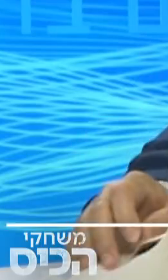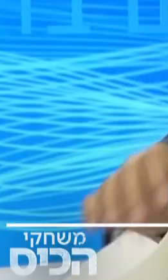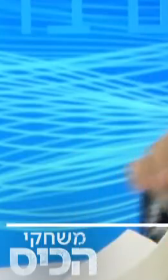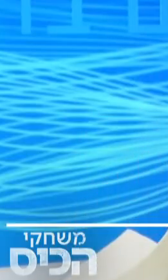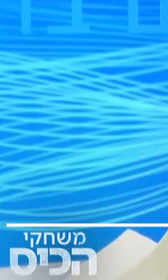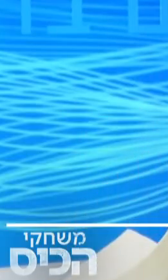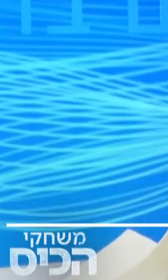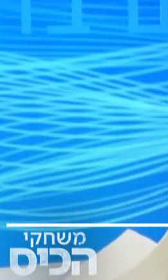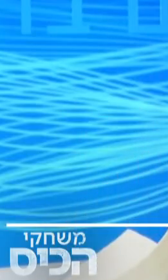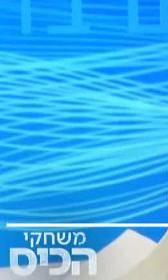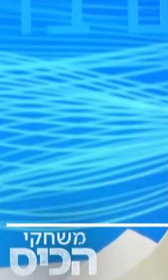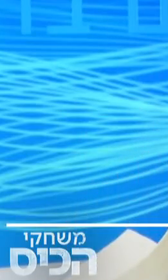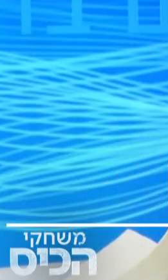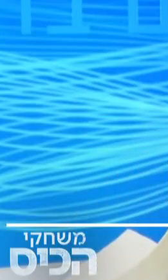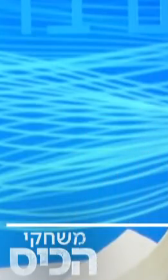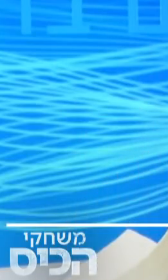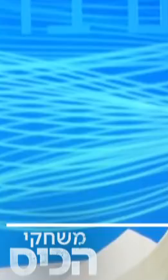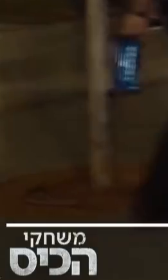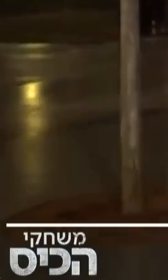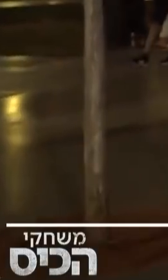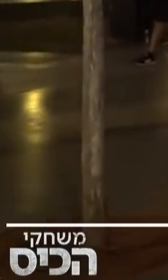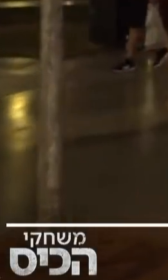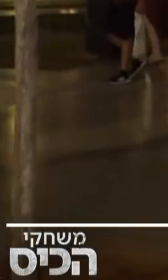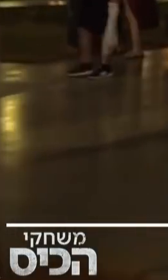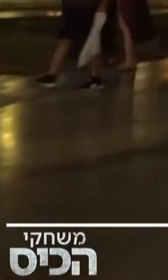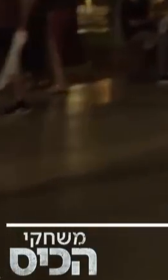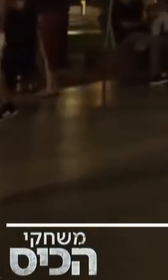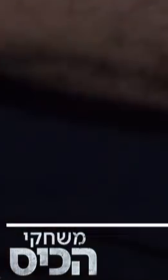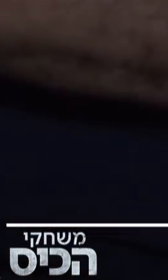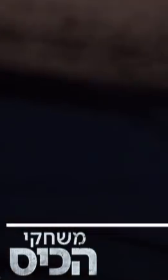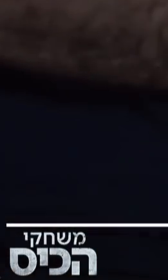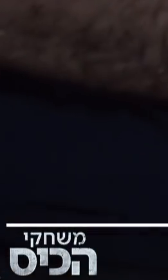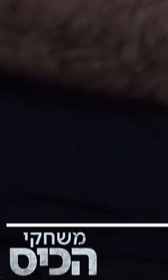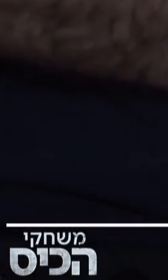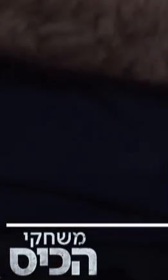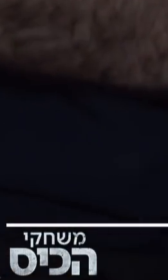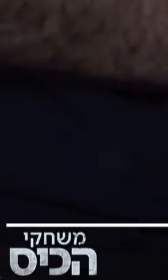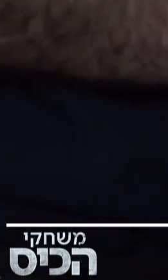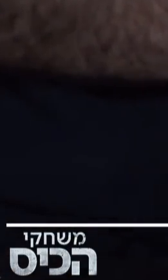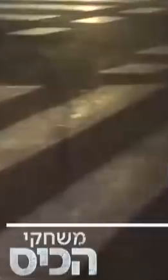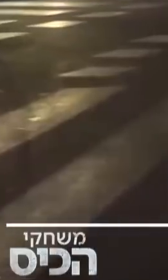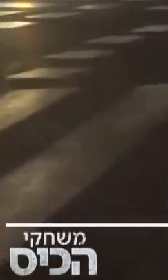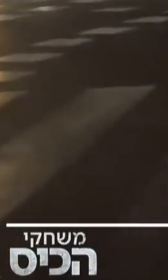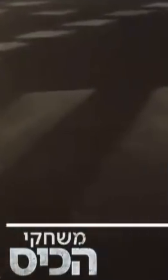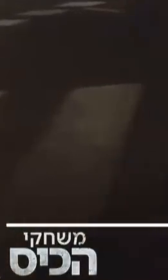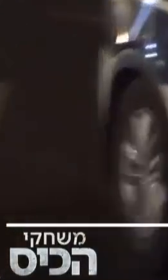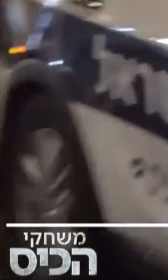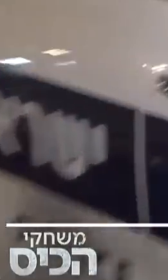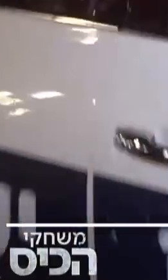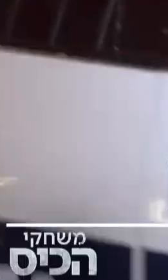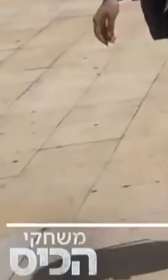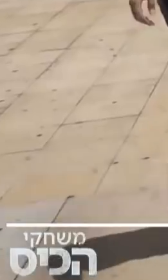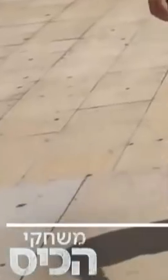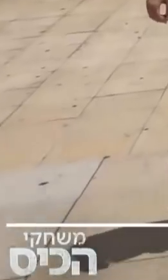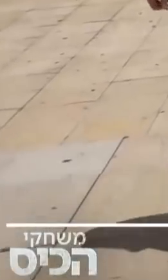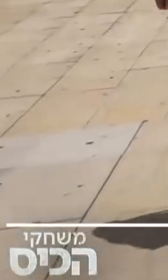הבריאות, הפרופסור חזי לוי, חתם אמש על הצו, שמאפשר לראשונה לקנוס גם על הפרת בידוד של קטינים. בנוסף,